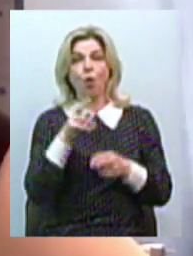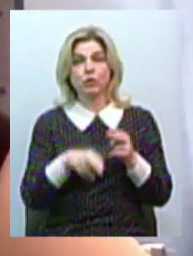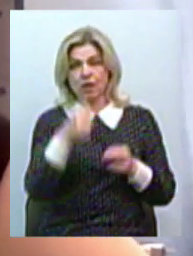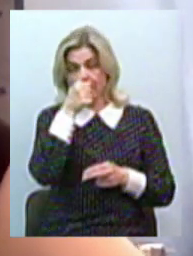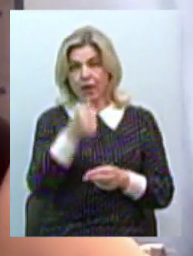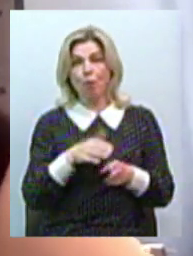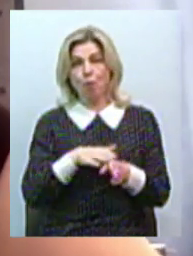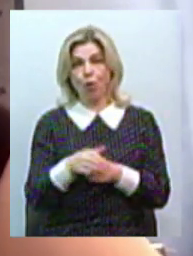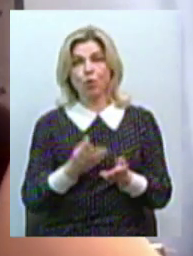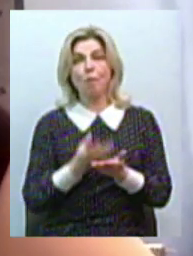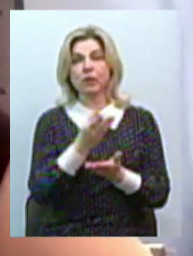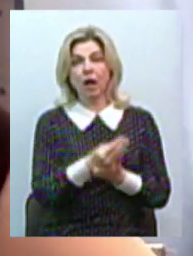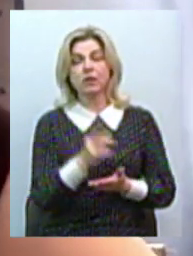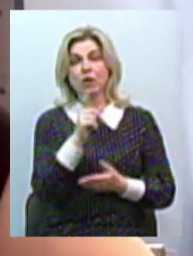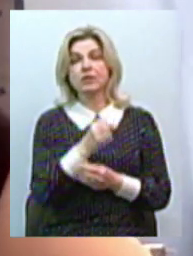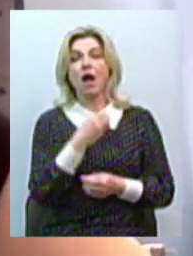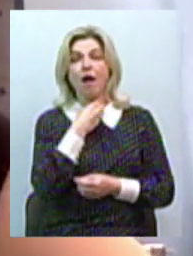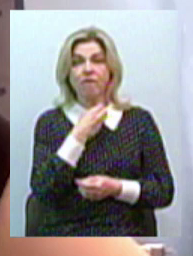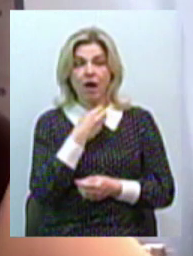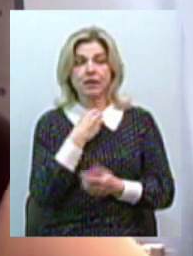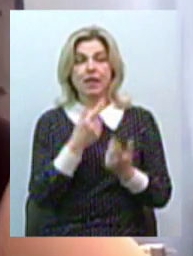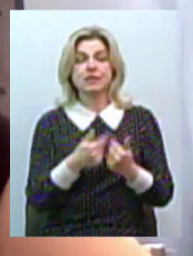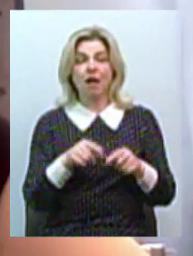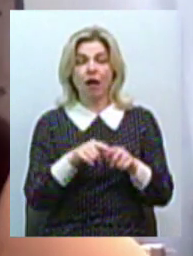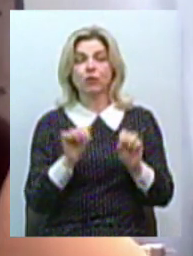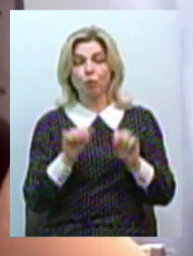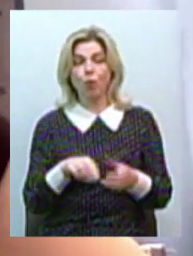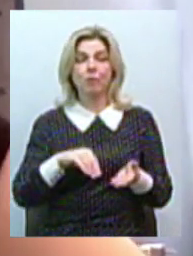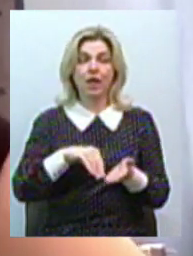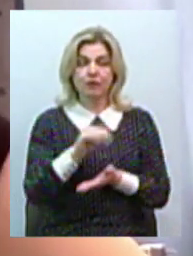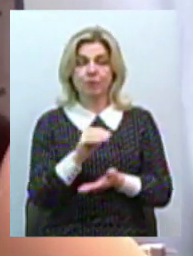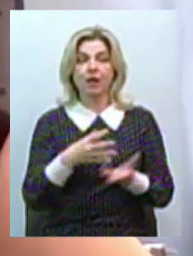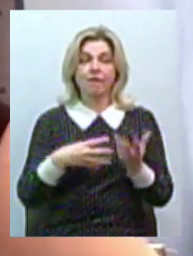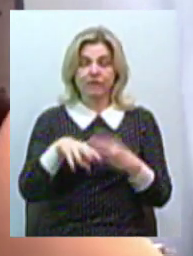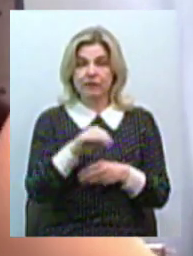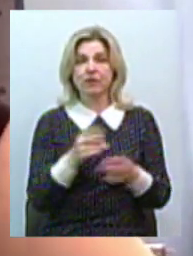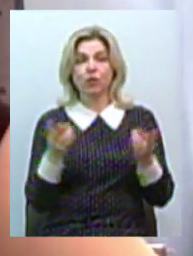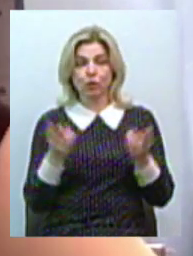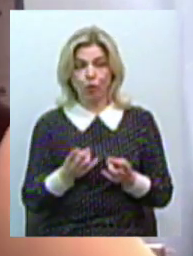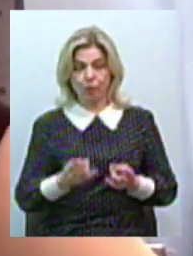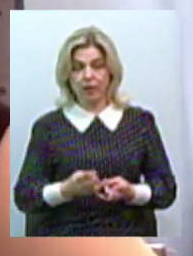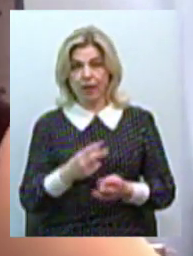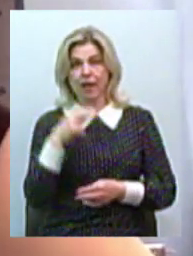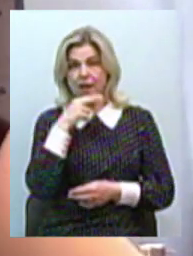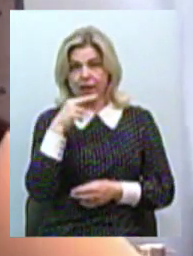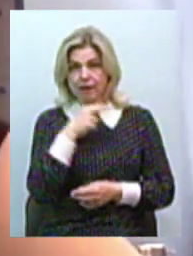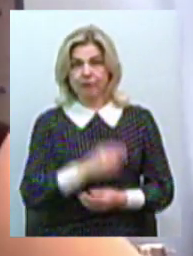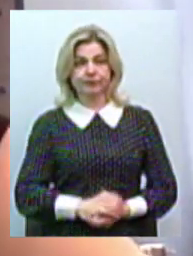повну оплату. За рахунок авансу заклад зможе придбати всі необхідні ліки,